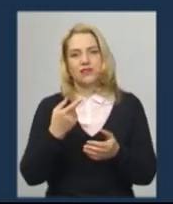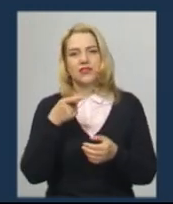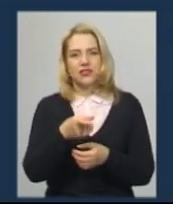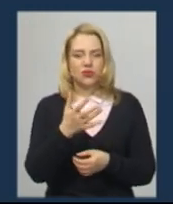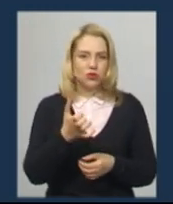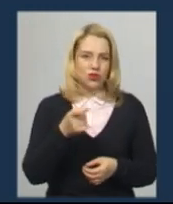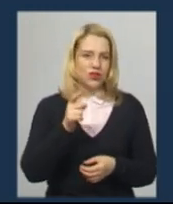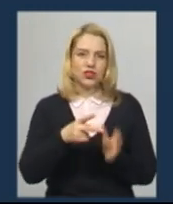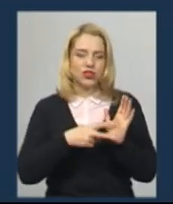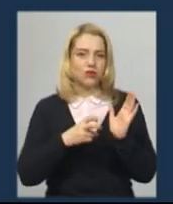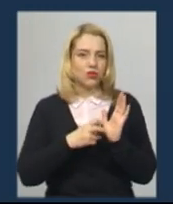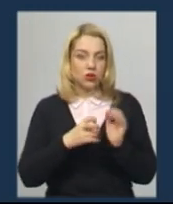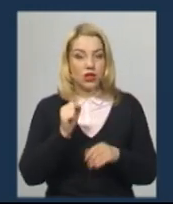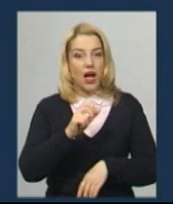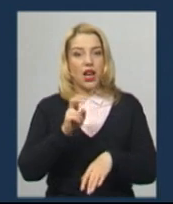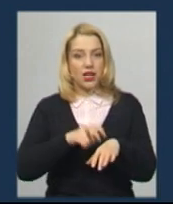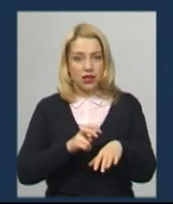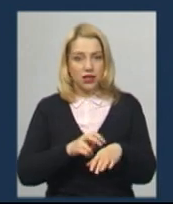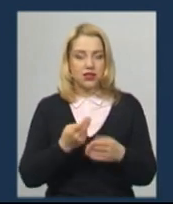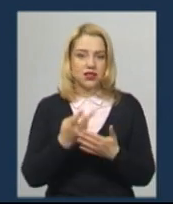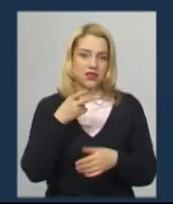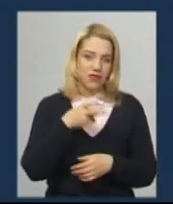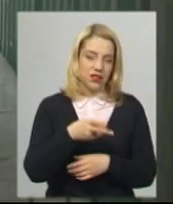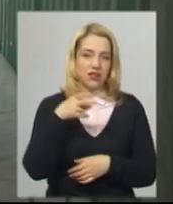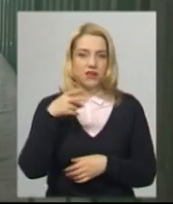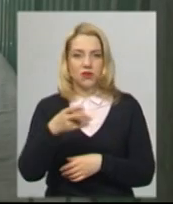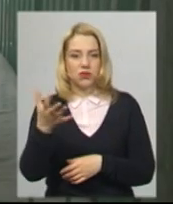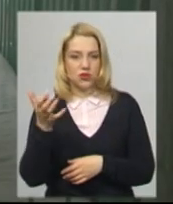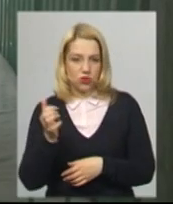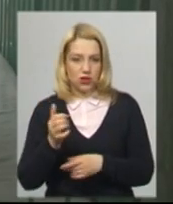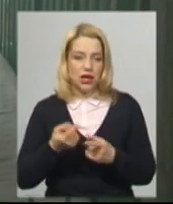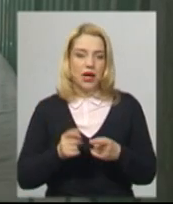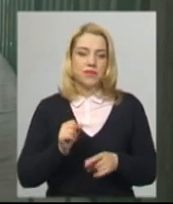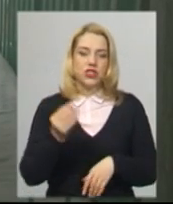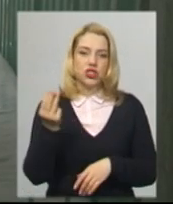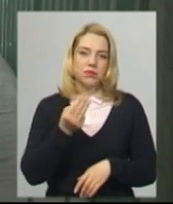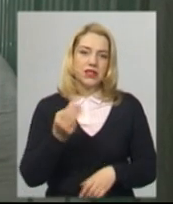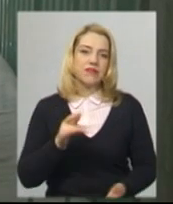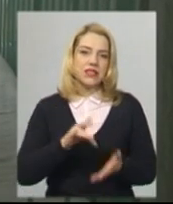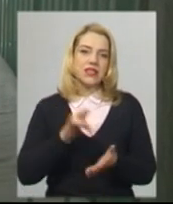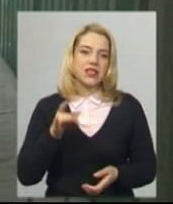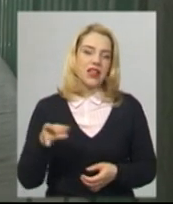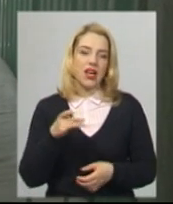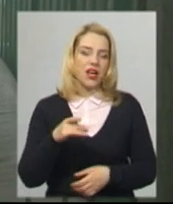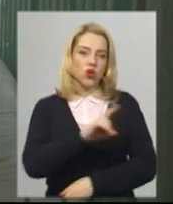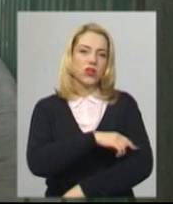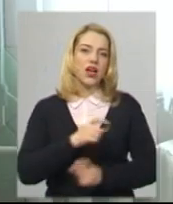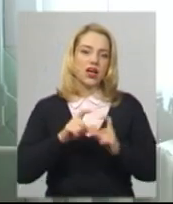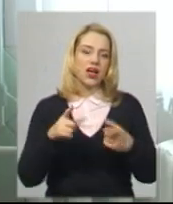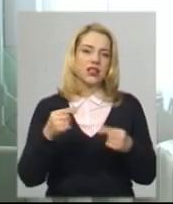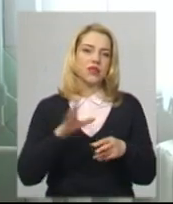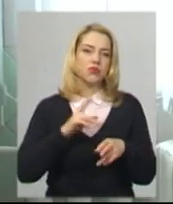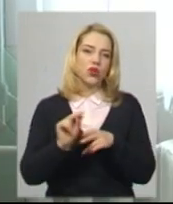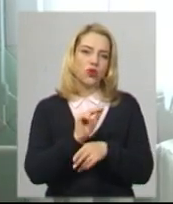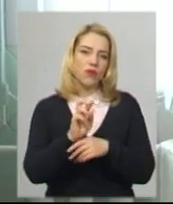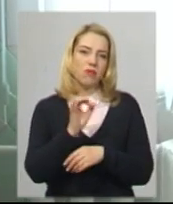1700, і лікарі – дві, дві з половиною тисячі. У Шепетівській центральній районній лікарні, де також проходили лікування у